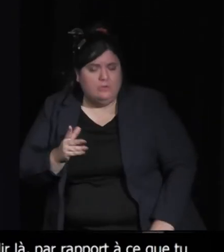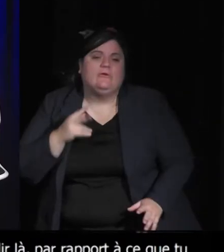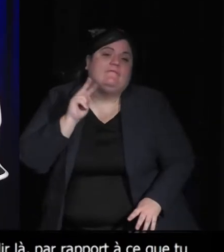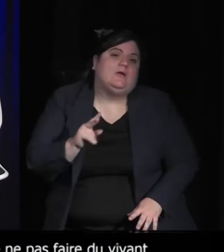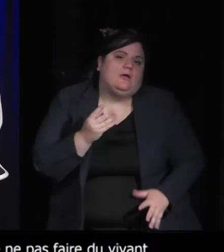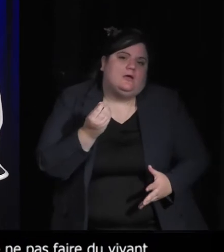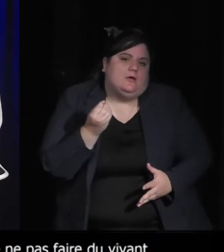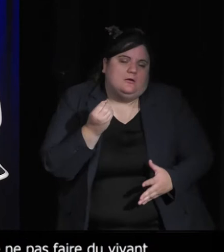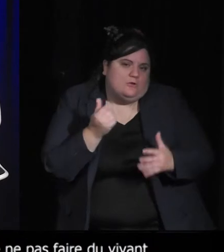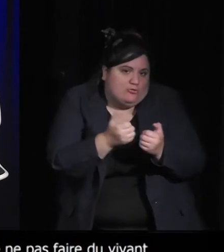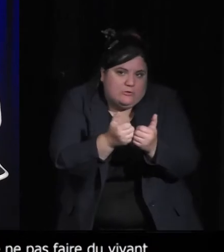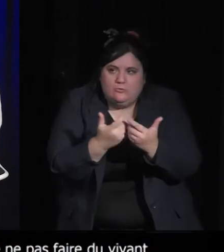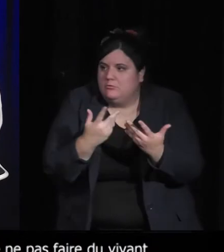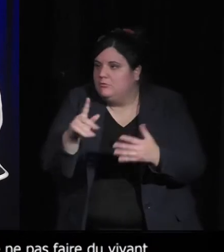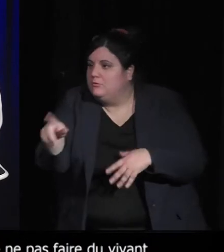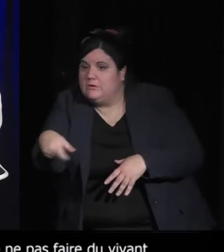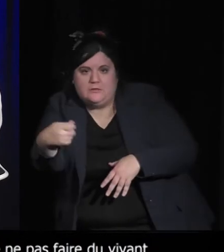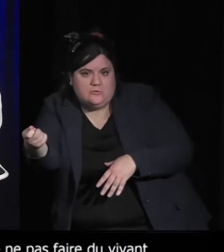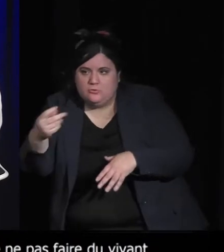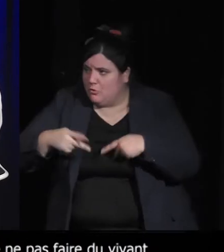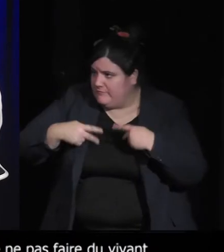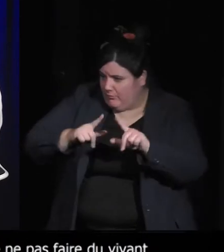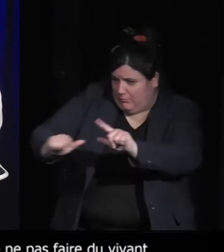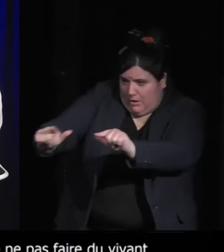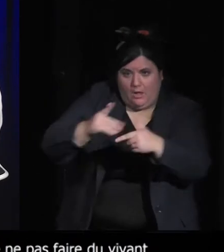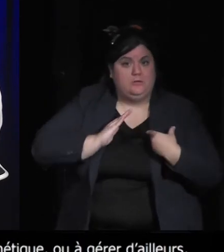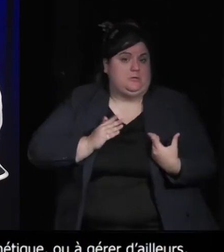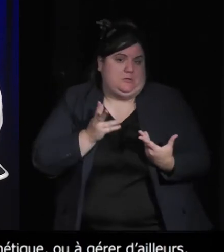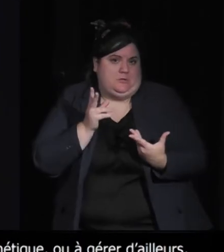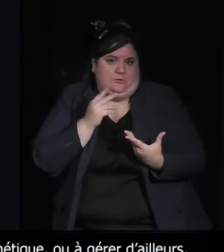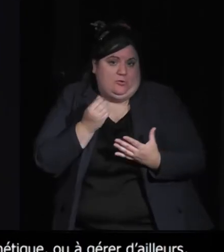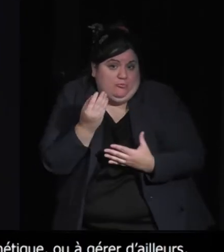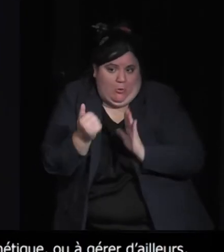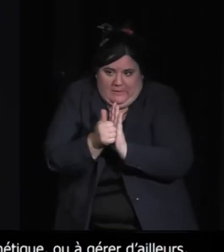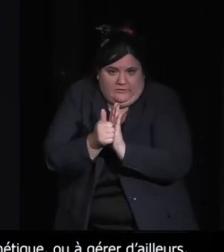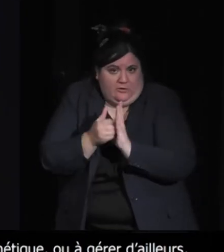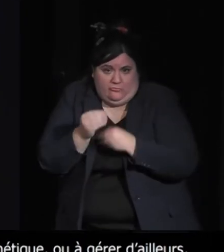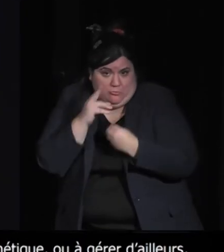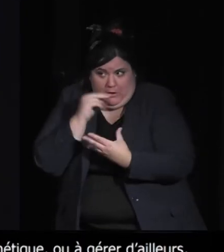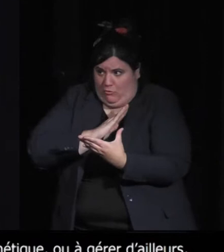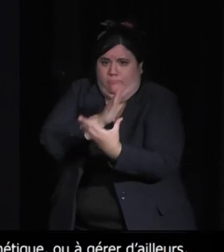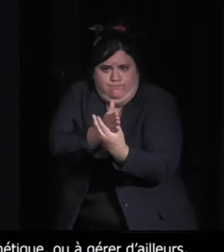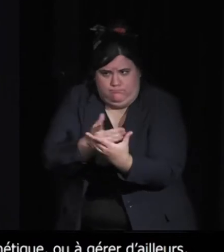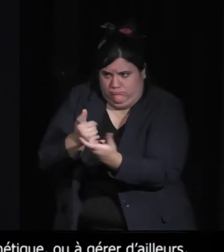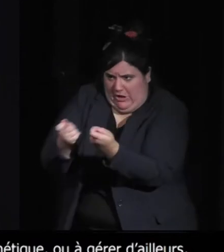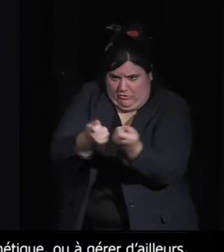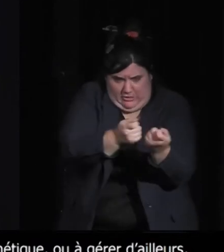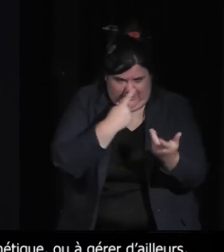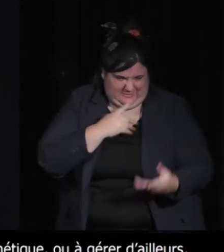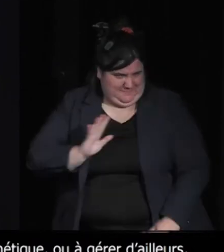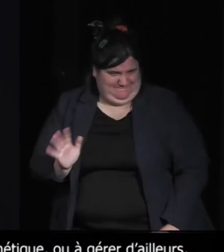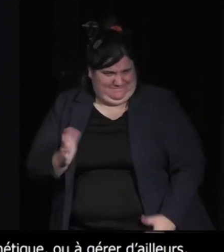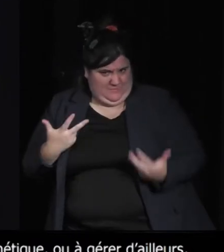dans les jeux vidéo. C'est ça,'est un peu le pendant de la façon dont on